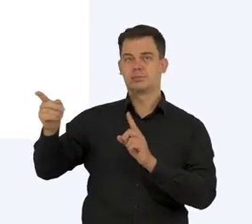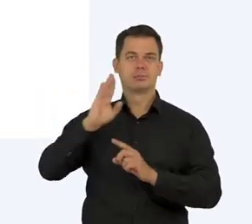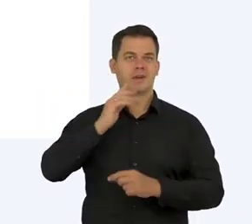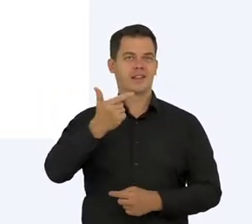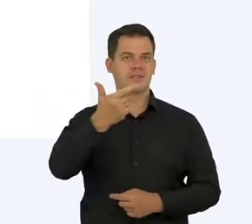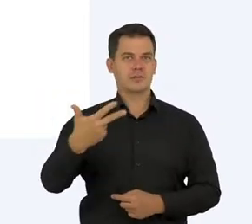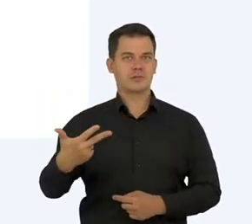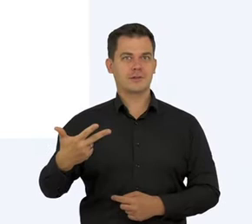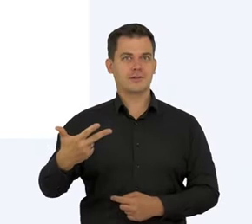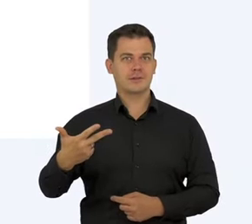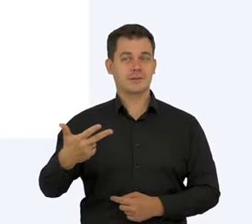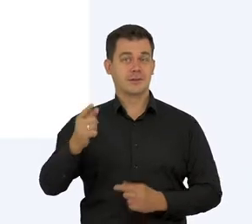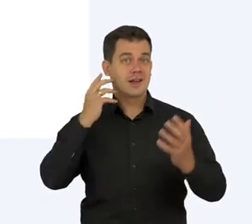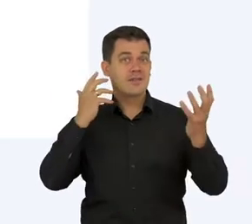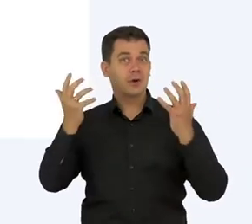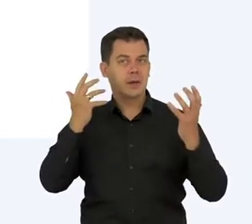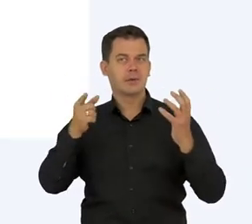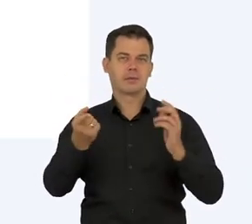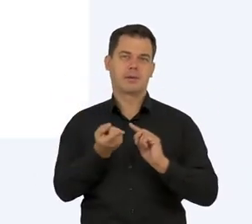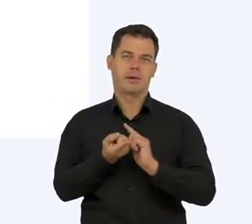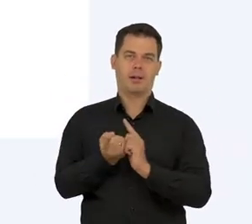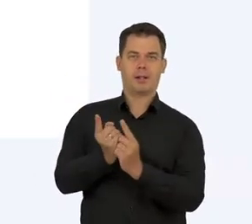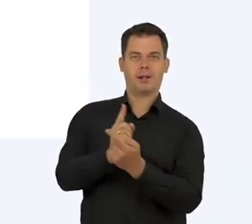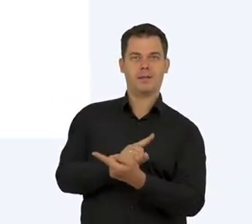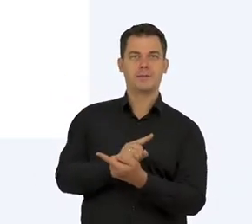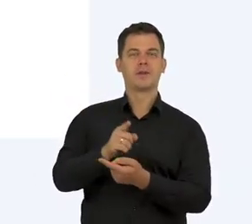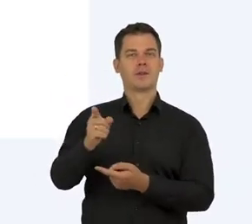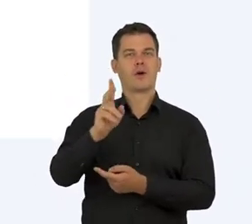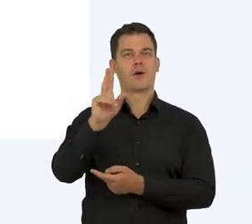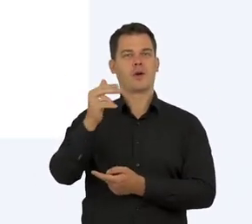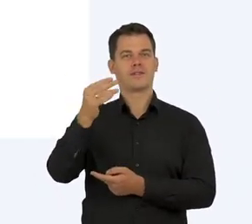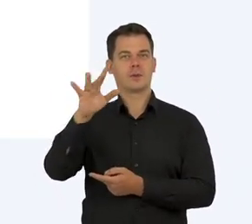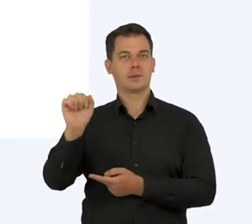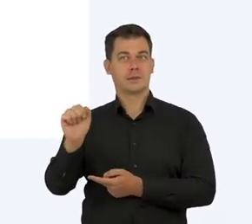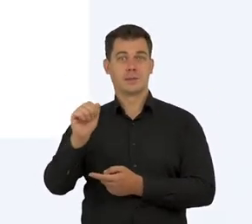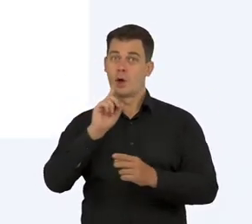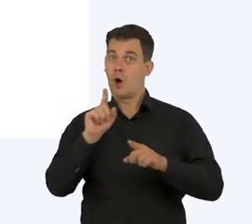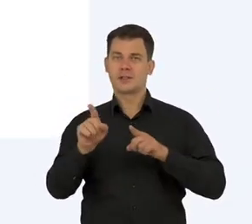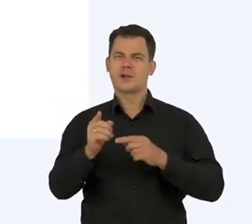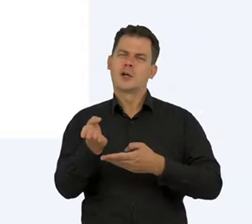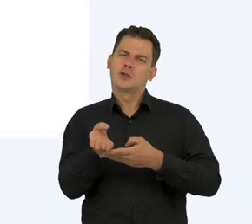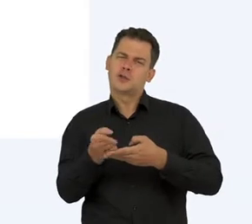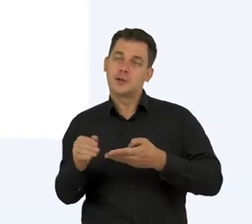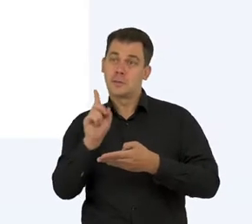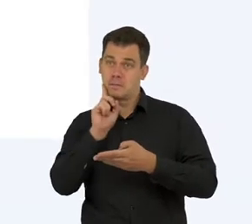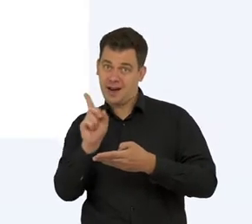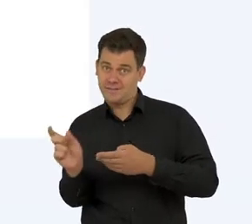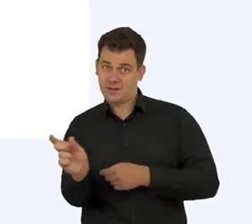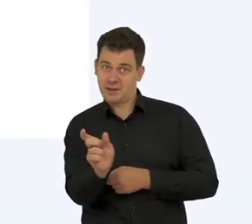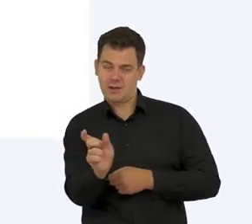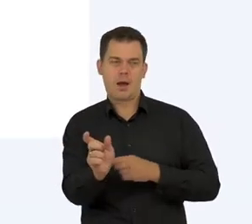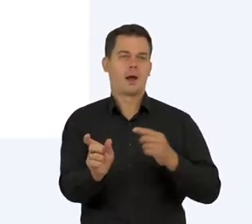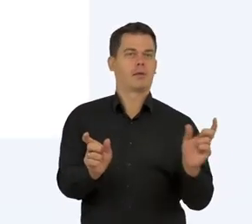dwie trzecie tych treści jest zekonfigurowane. Co to znaczy? To jest tak, że mamy część prawdy i część